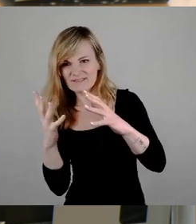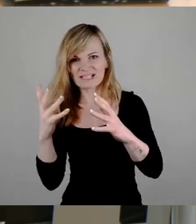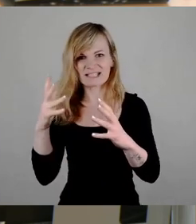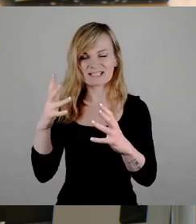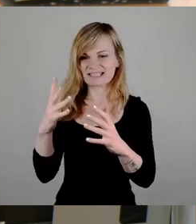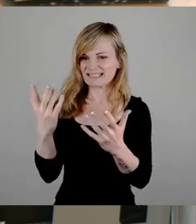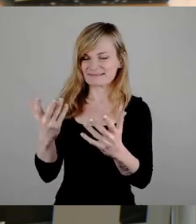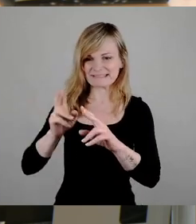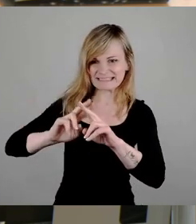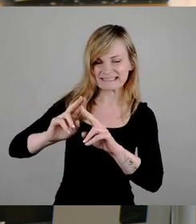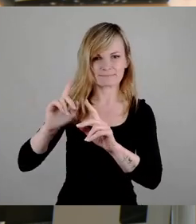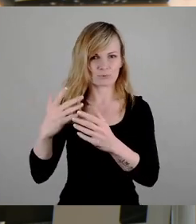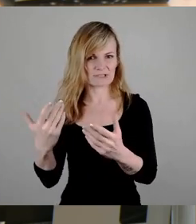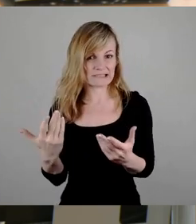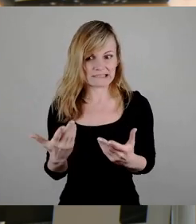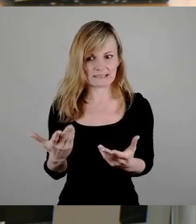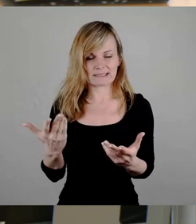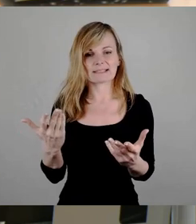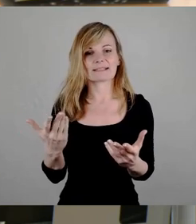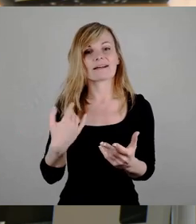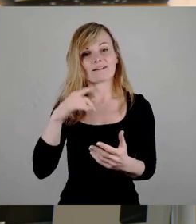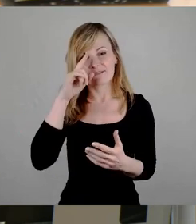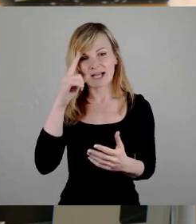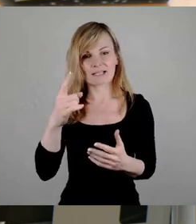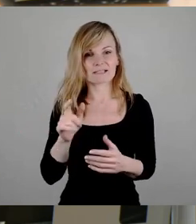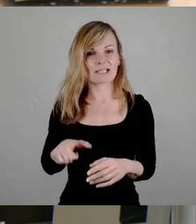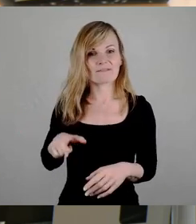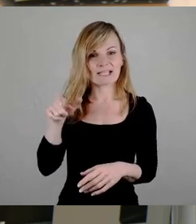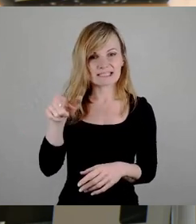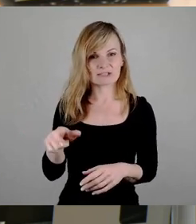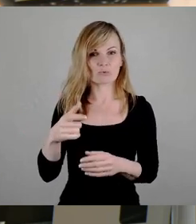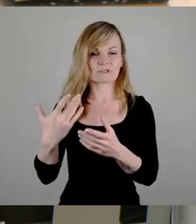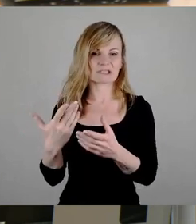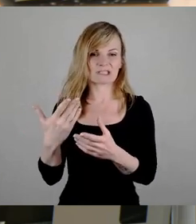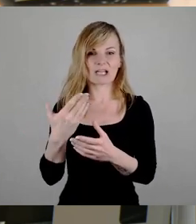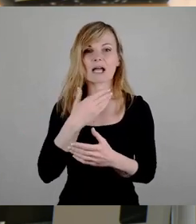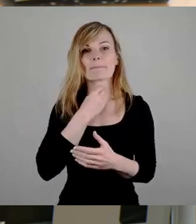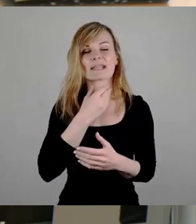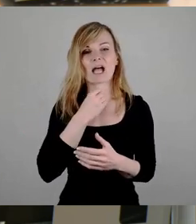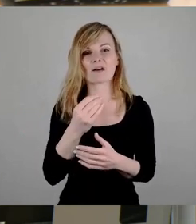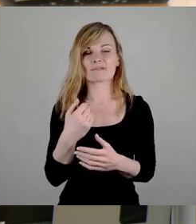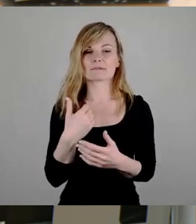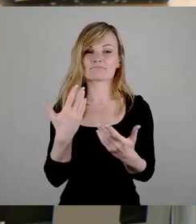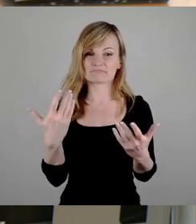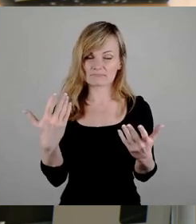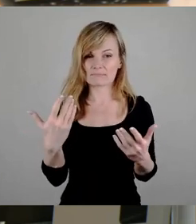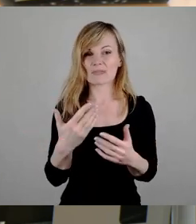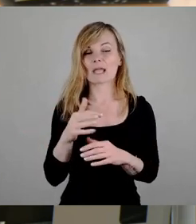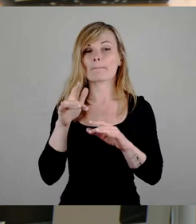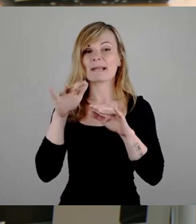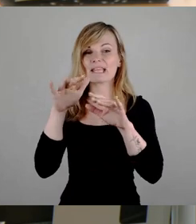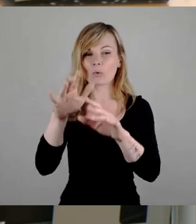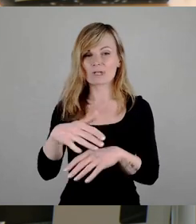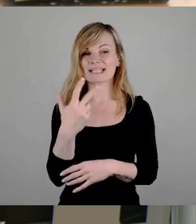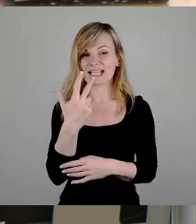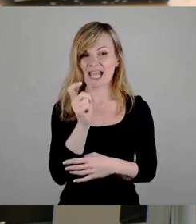wir wissen, dass es einen Investitionsbedarf im dreistelligen, ich betone, dreistelligen Millionenbereich brauchen